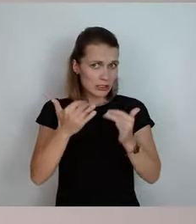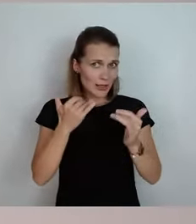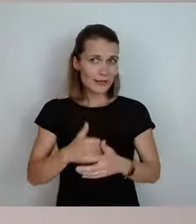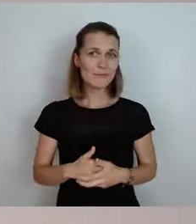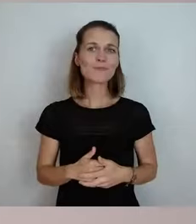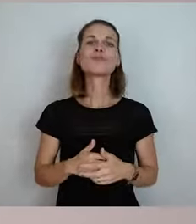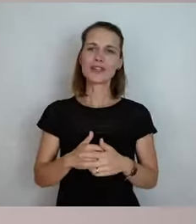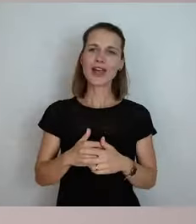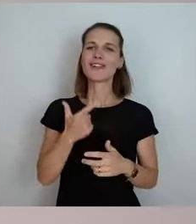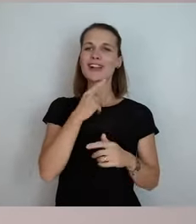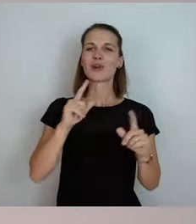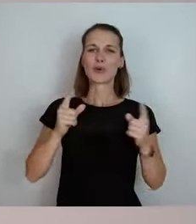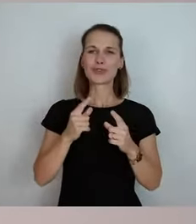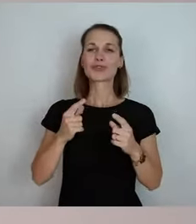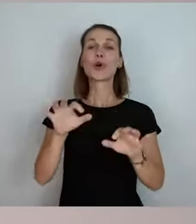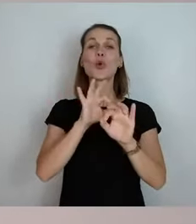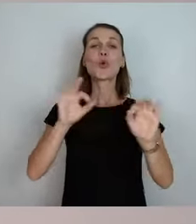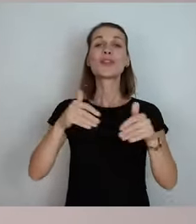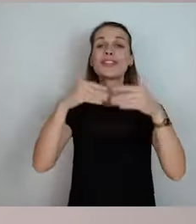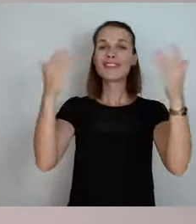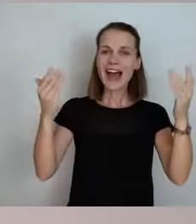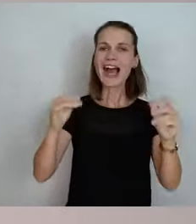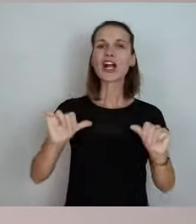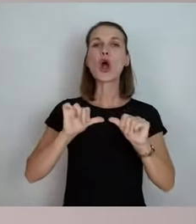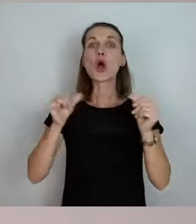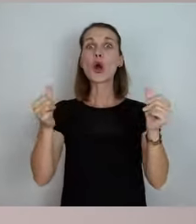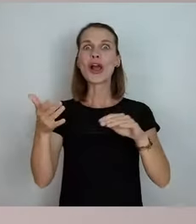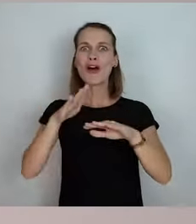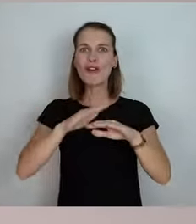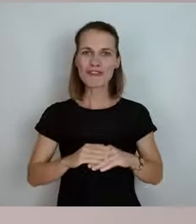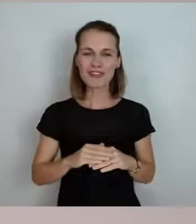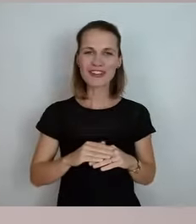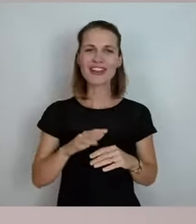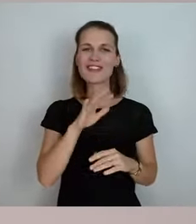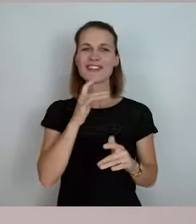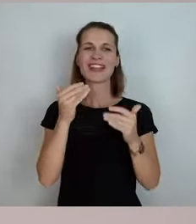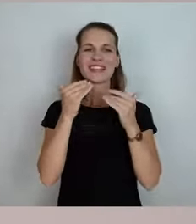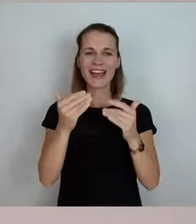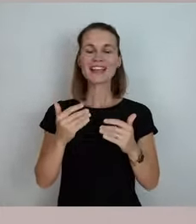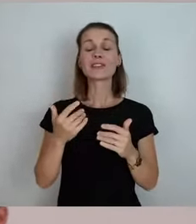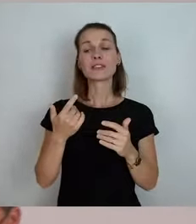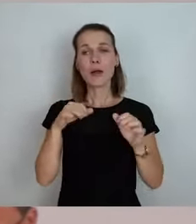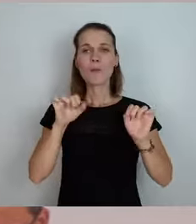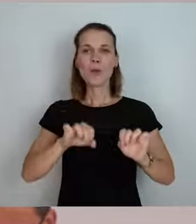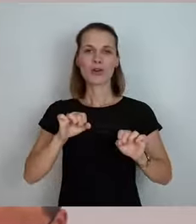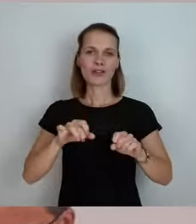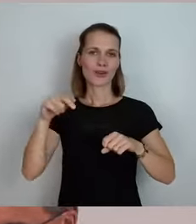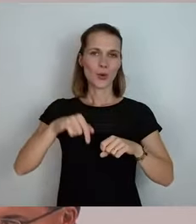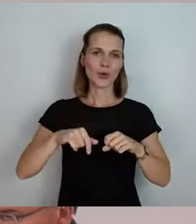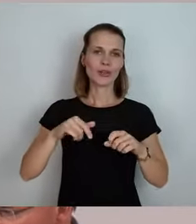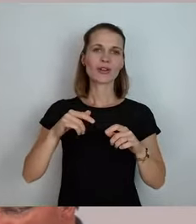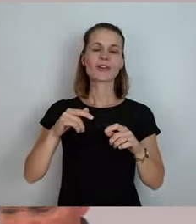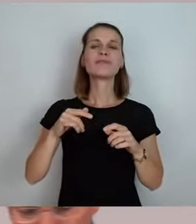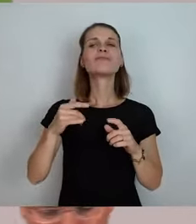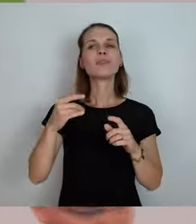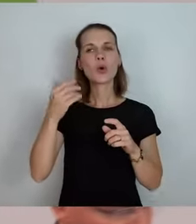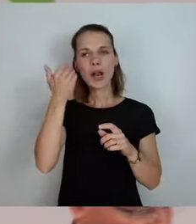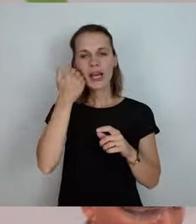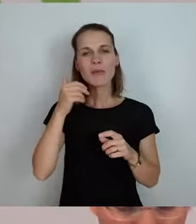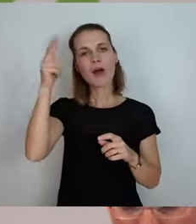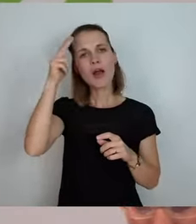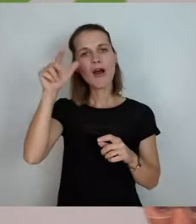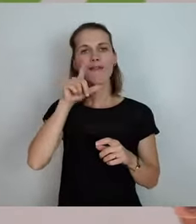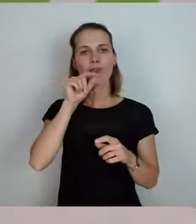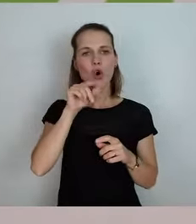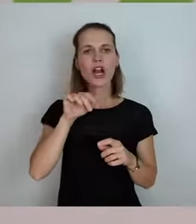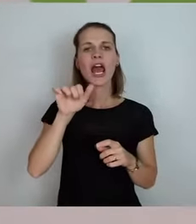Tag und ein herzliches Glück auf. Ingolf, vielen Dank für die Möglichkeit. Und lieber Frank Vogel, Alexander Kraus